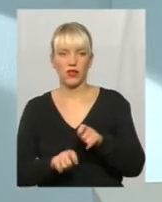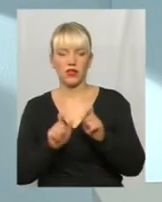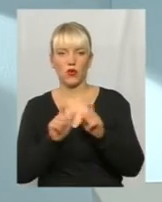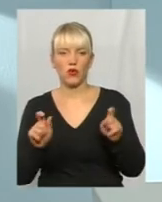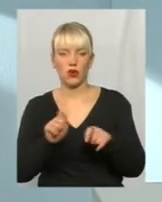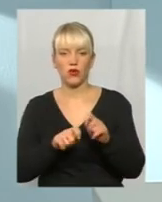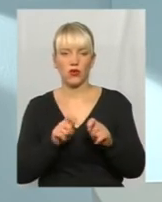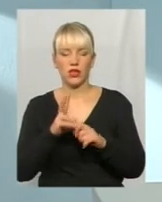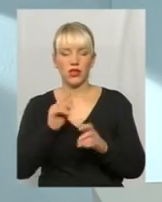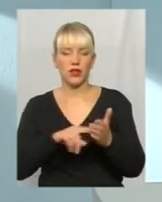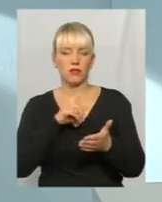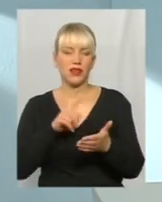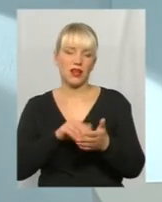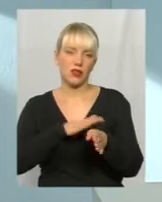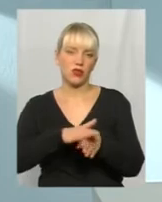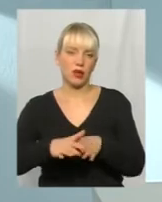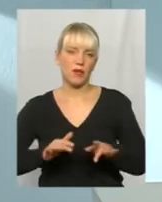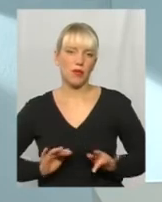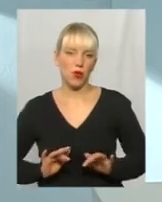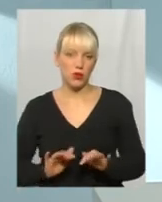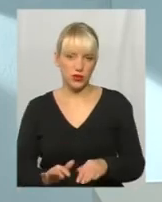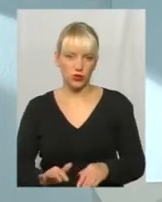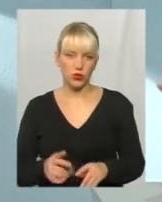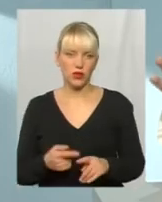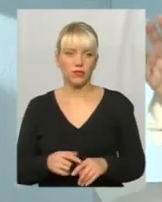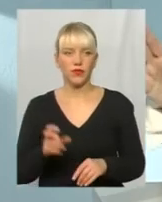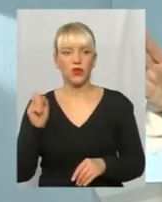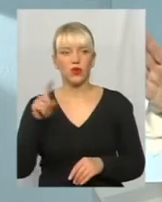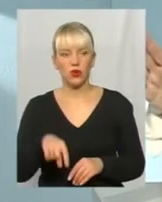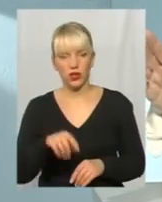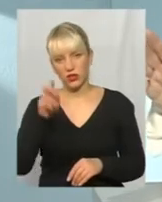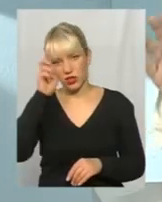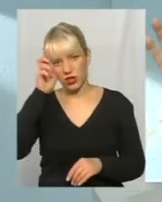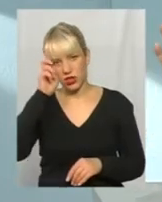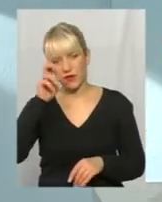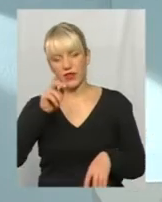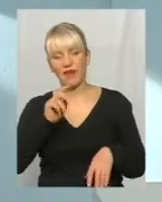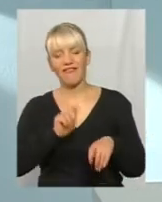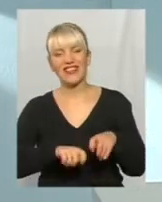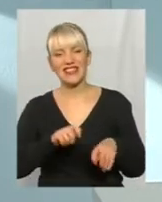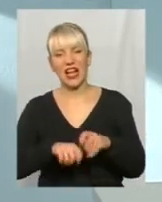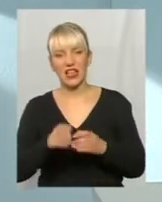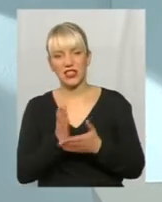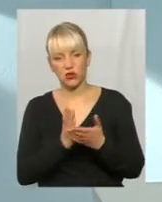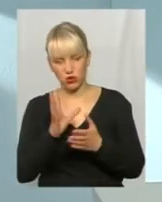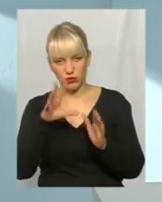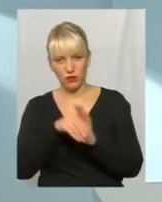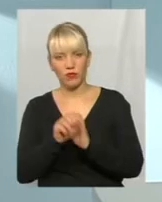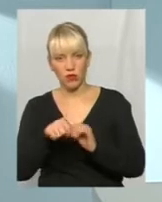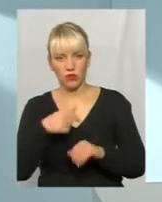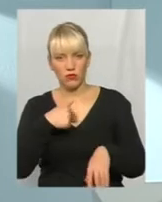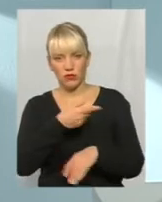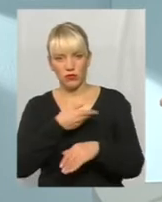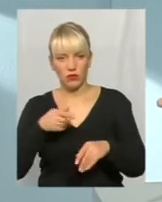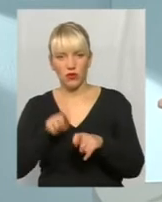якраз на питання дотримання процедури. До речі, навіть Державну фіскальну службу. Ми не можемо за фіскальну